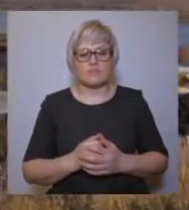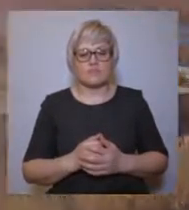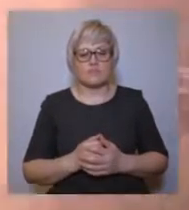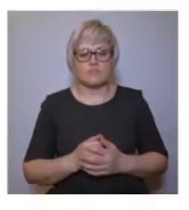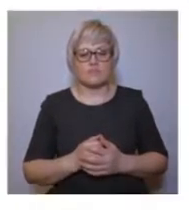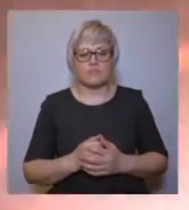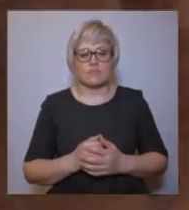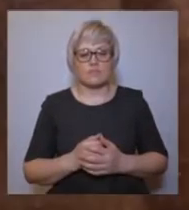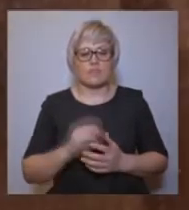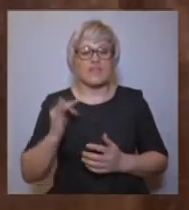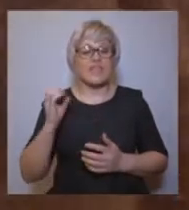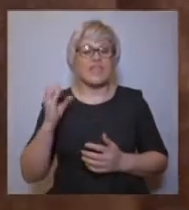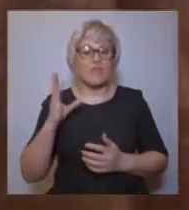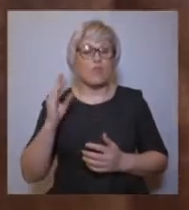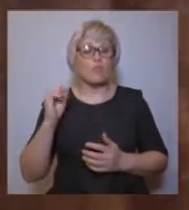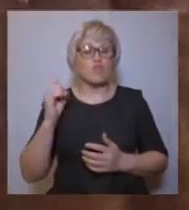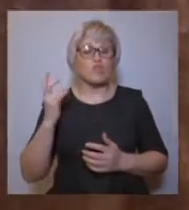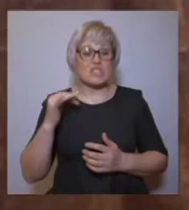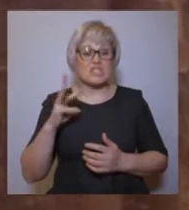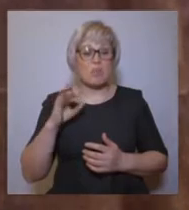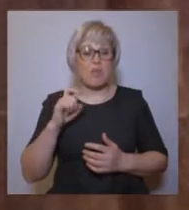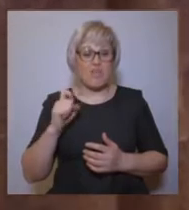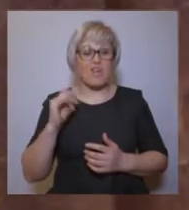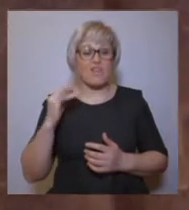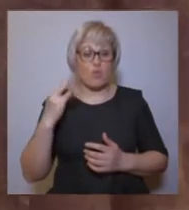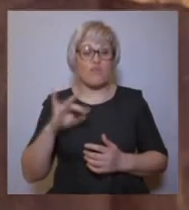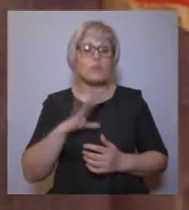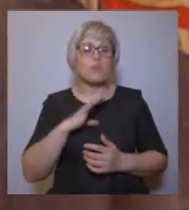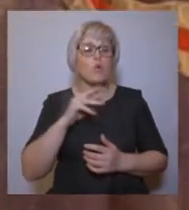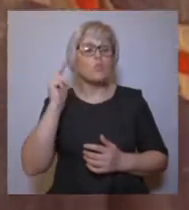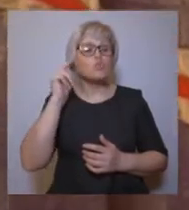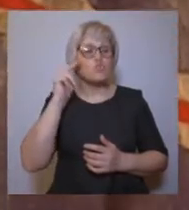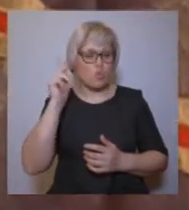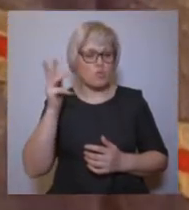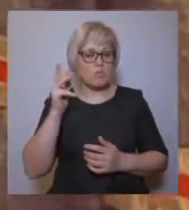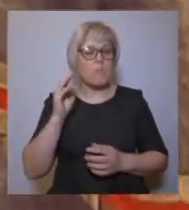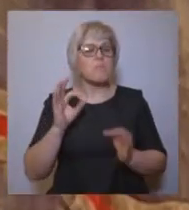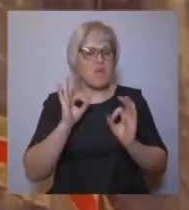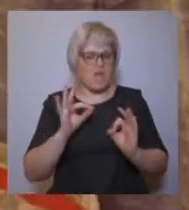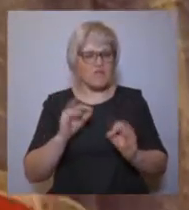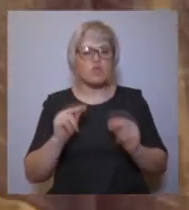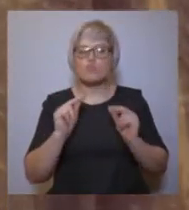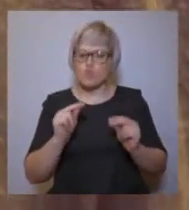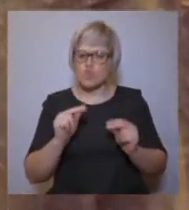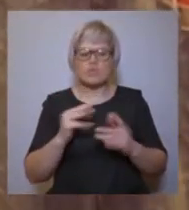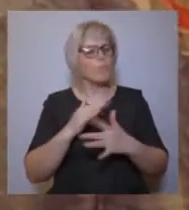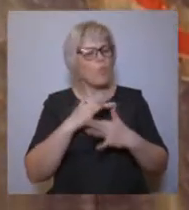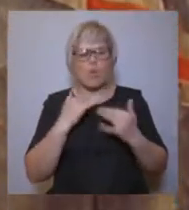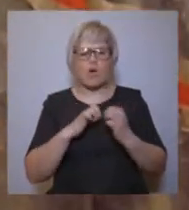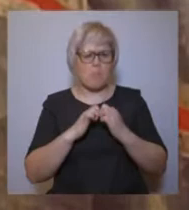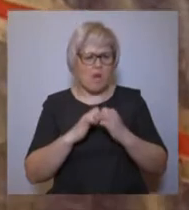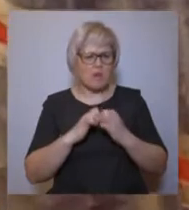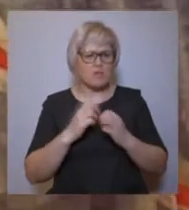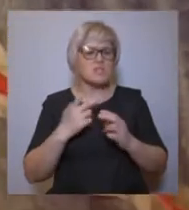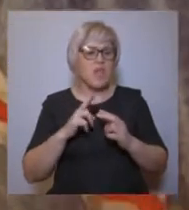Еще будучи монахом в Киево-Печерской лавре, Филофей обращал на себя внимание особым молитвенным настроем, благочестием